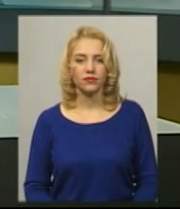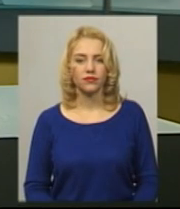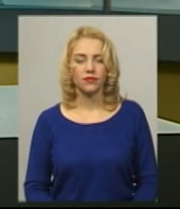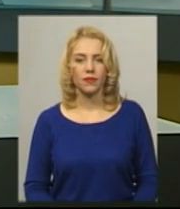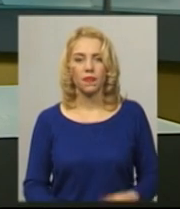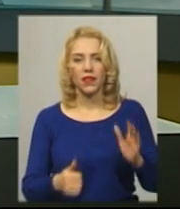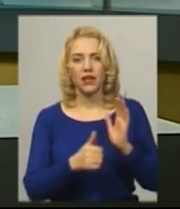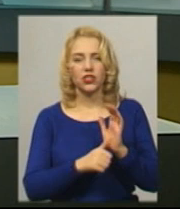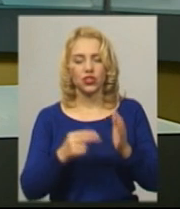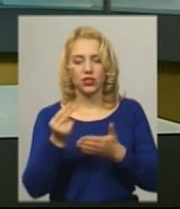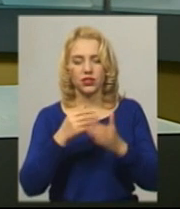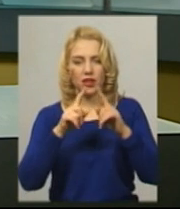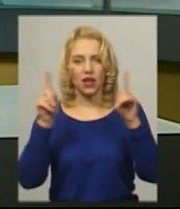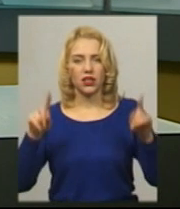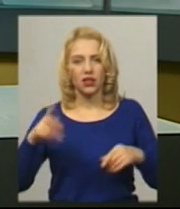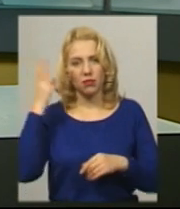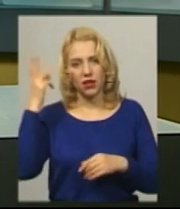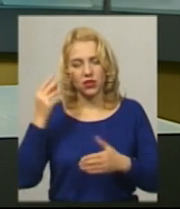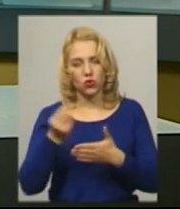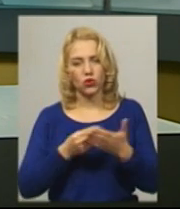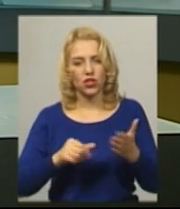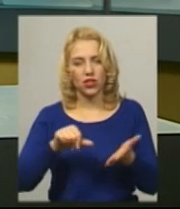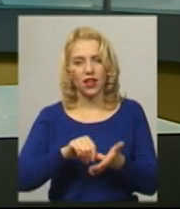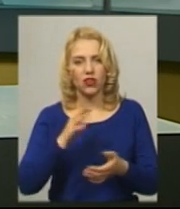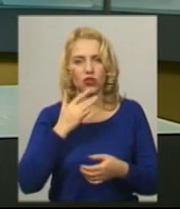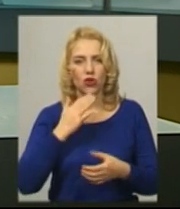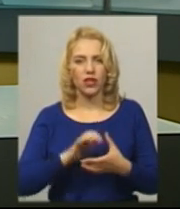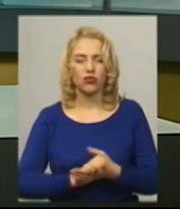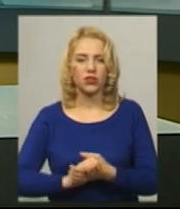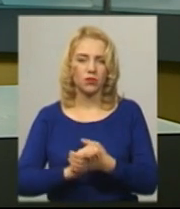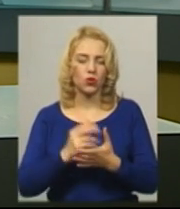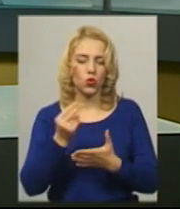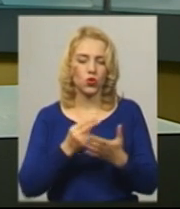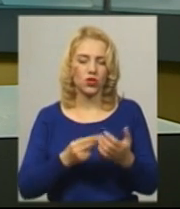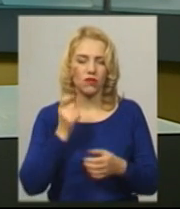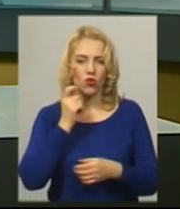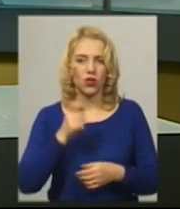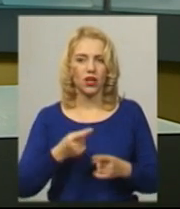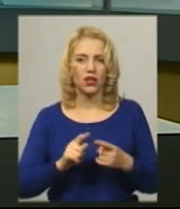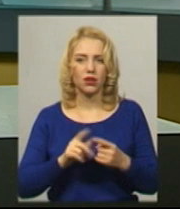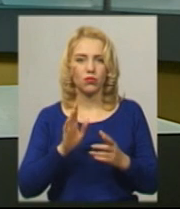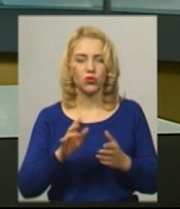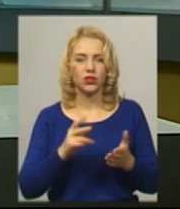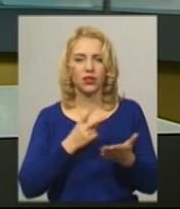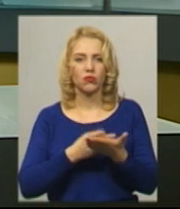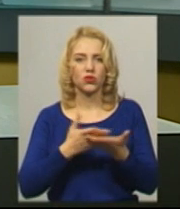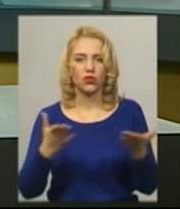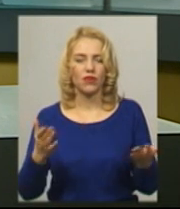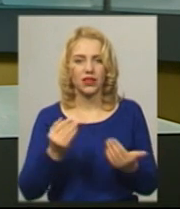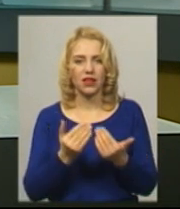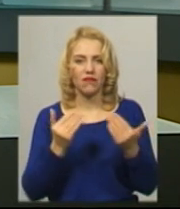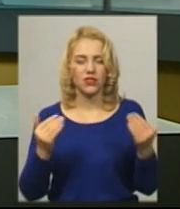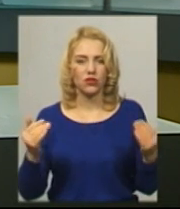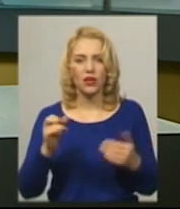Шість картин хмельницького художника, члена Національної спілки художників України Ігора Севця демонструватимуть на виставці у